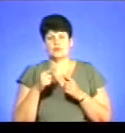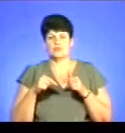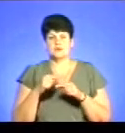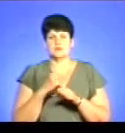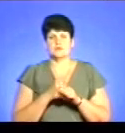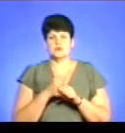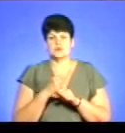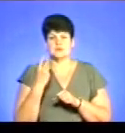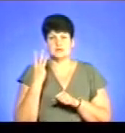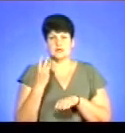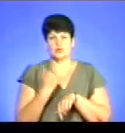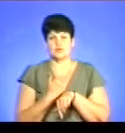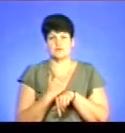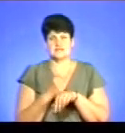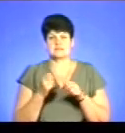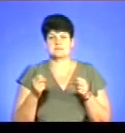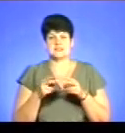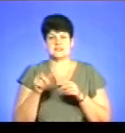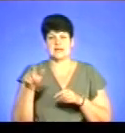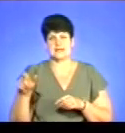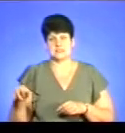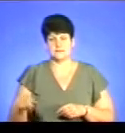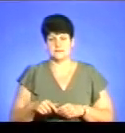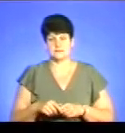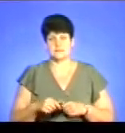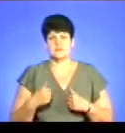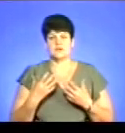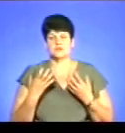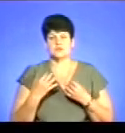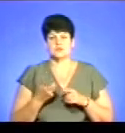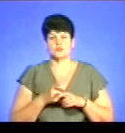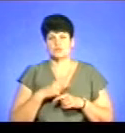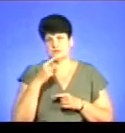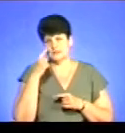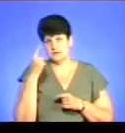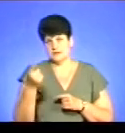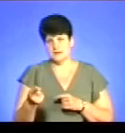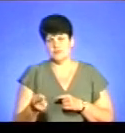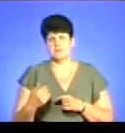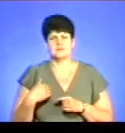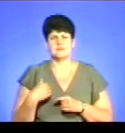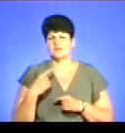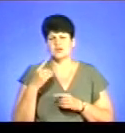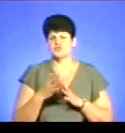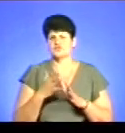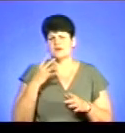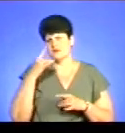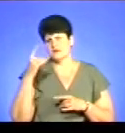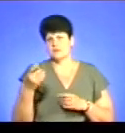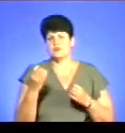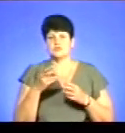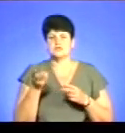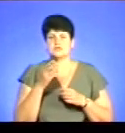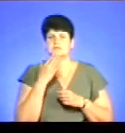працюють три головних спеціалісти. Ми ще дуже-дуже далеко, там внизу, в нашу черзі заліту. Ми просто пішли